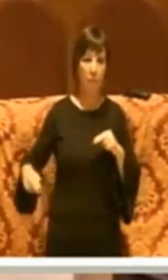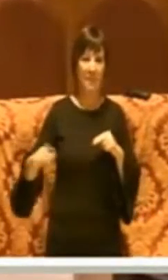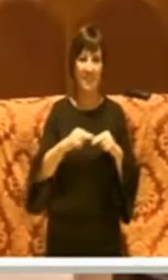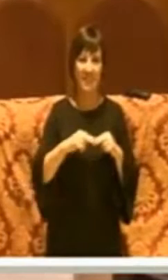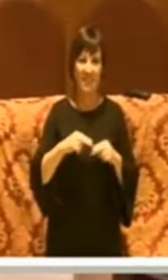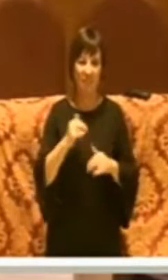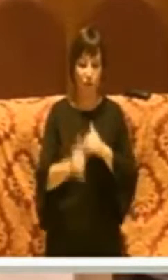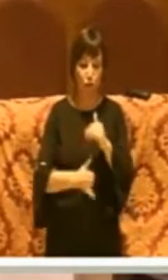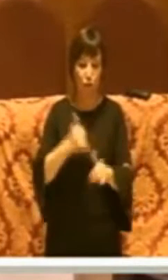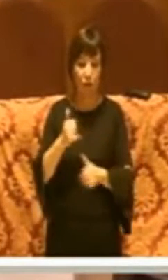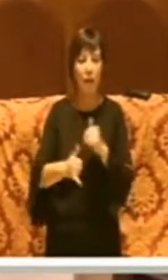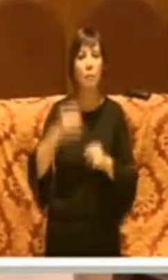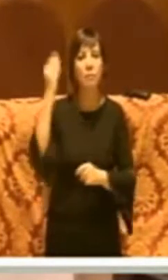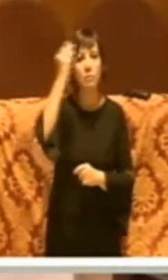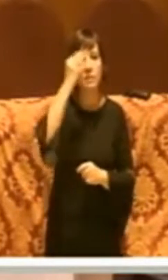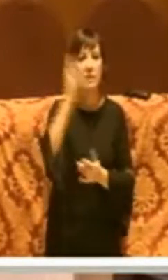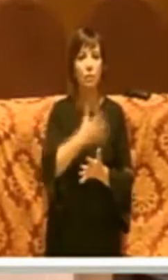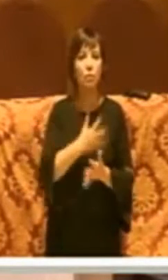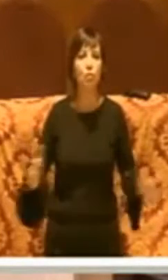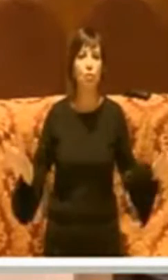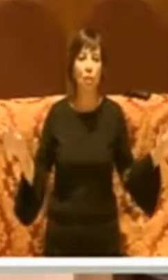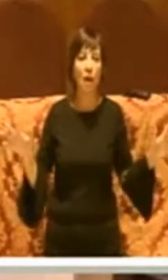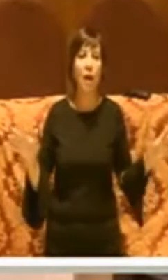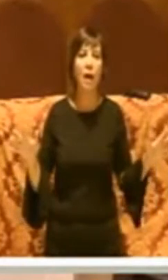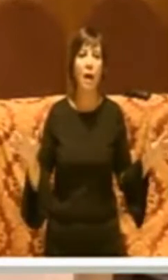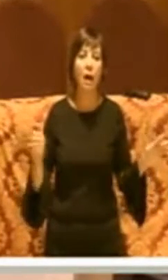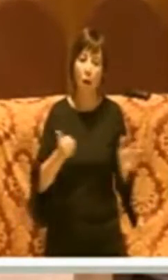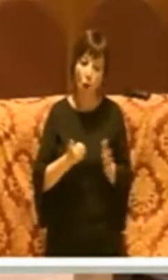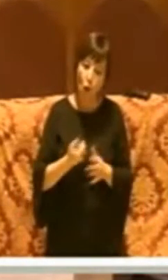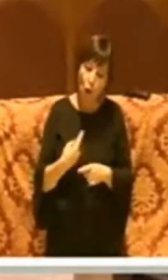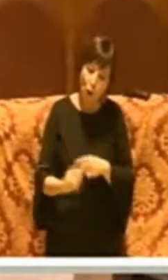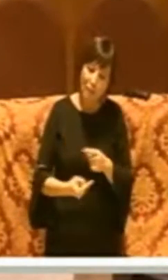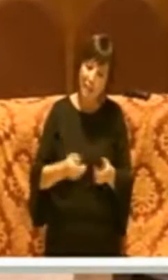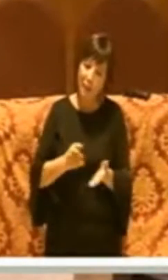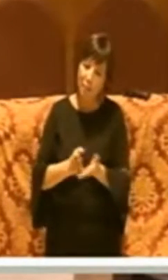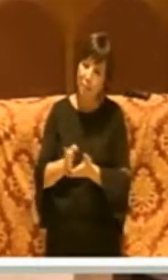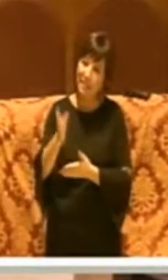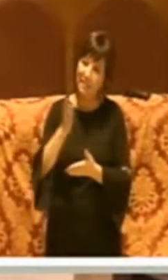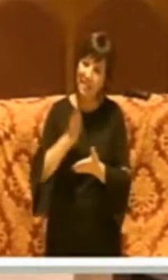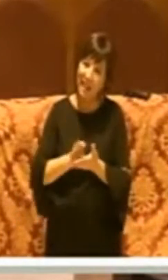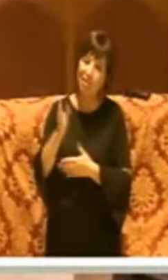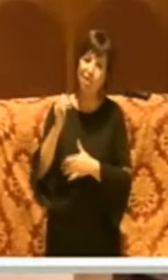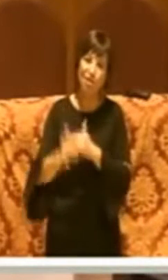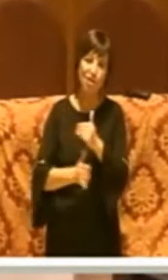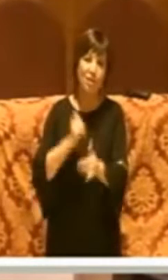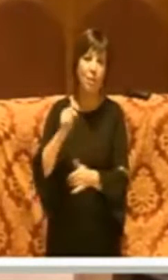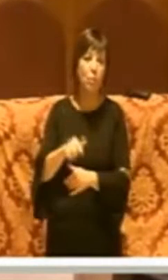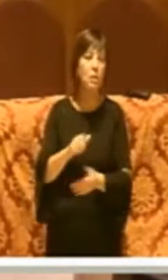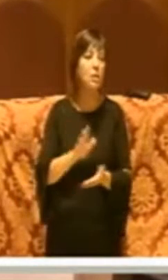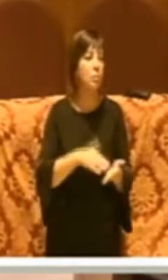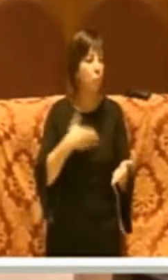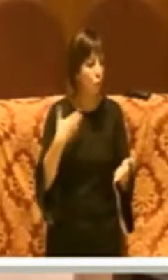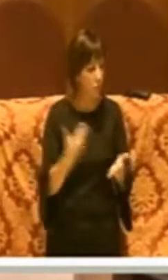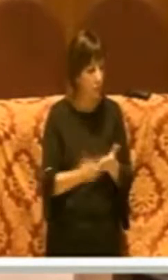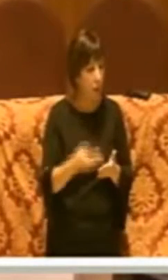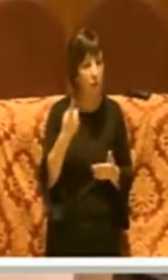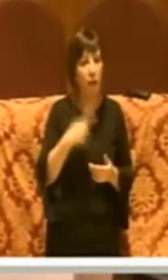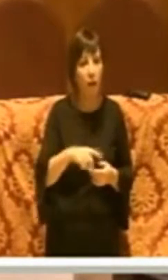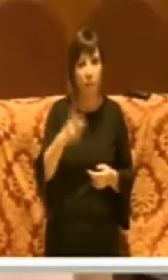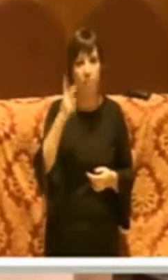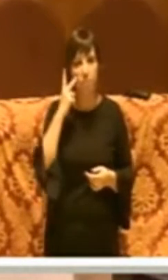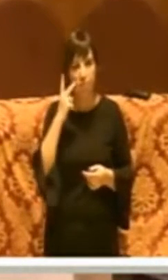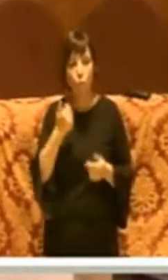abbiamo proprio pensato al contatore dei passaggi dei ciclisti perché questo è importante anche per vedere